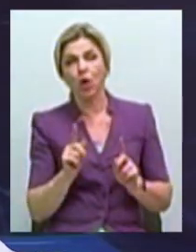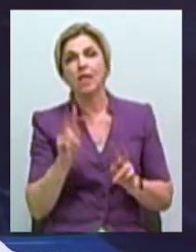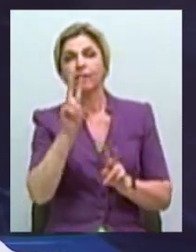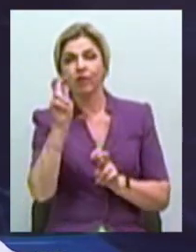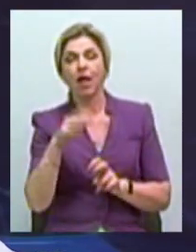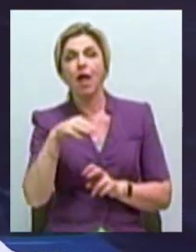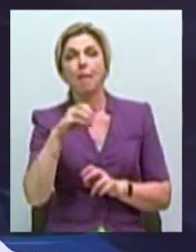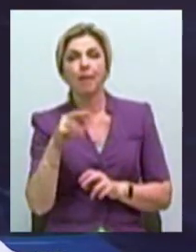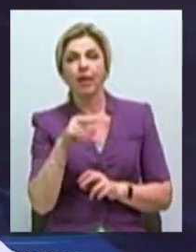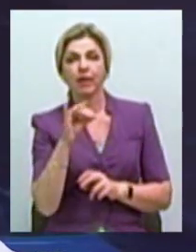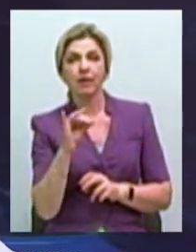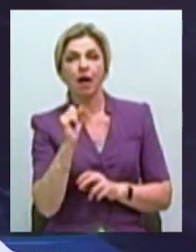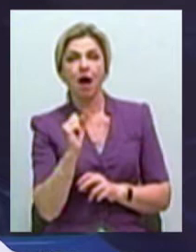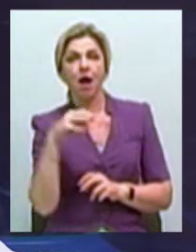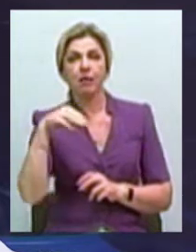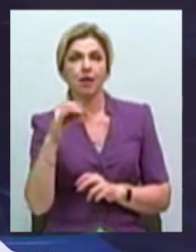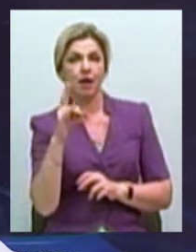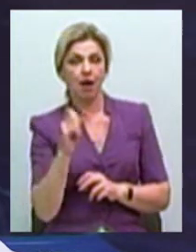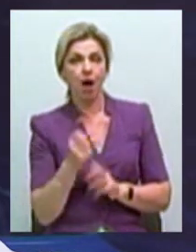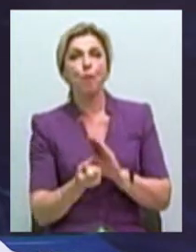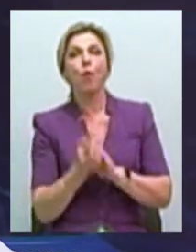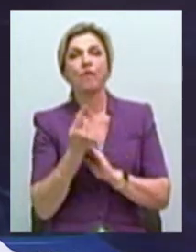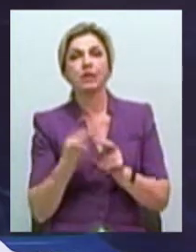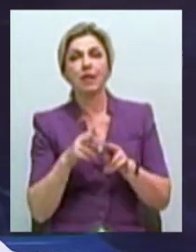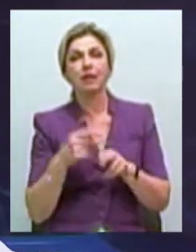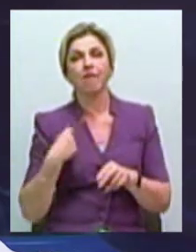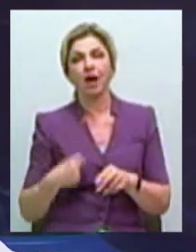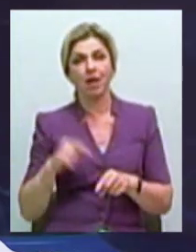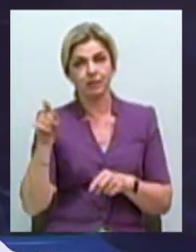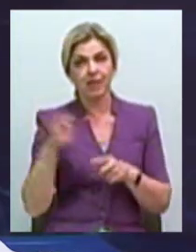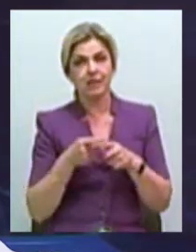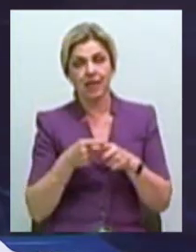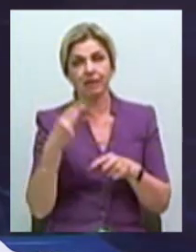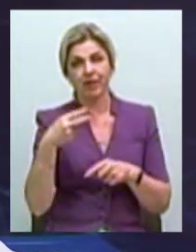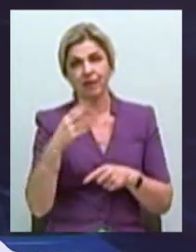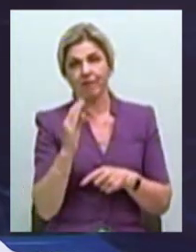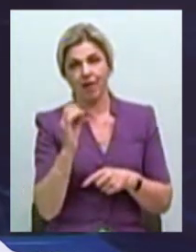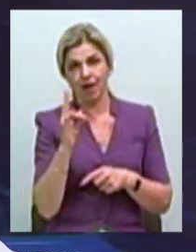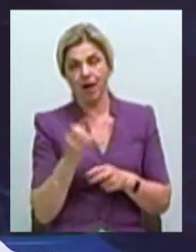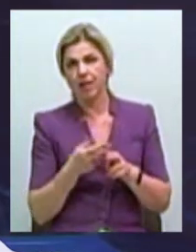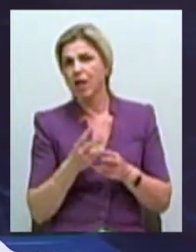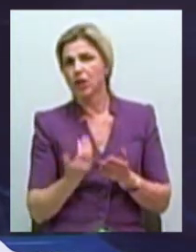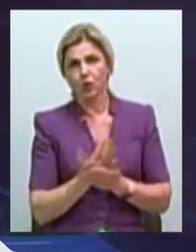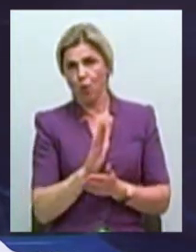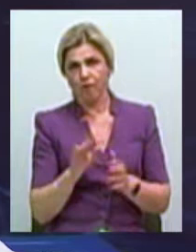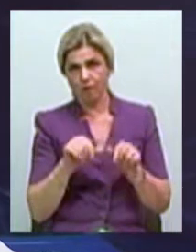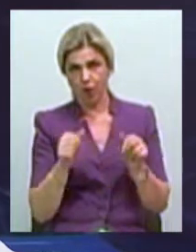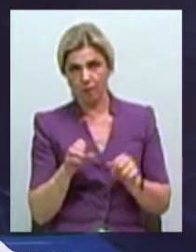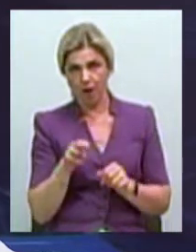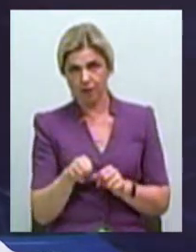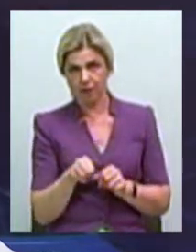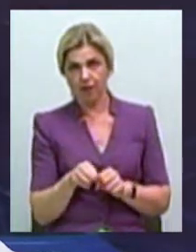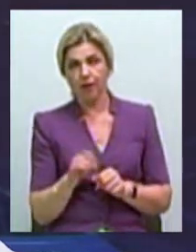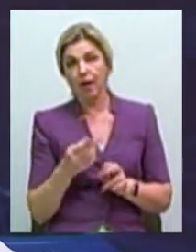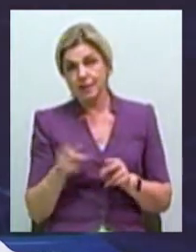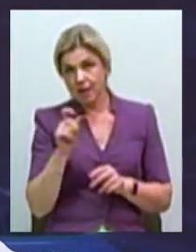медиатека, он появился во Франции в середине XX века. То есть это далеко не новый формат. И